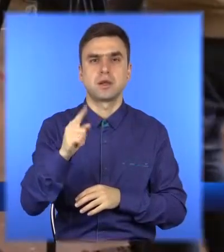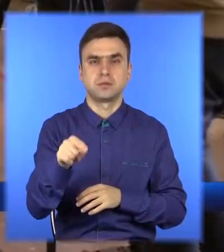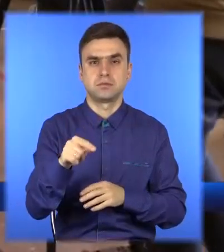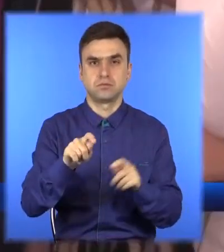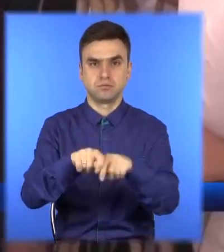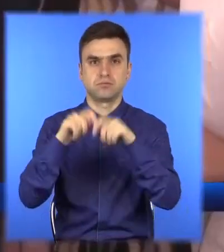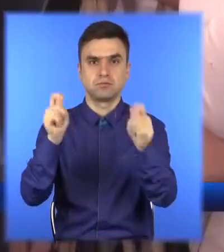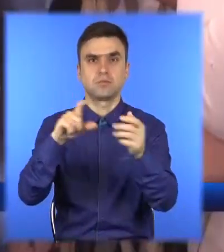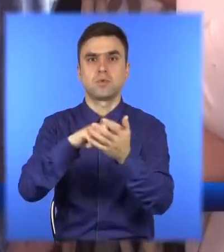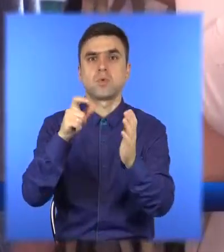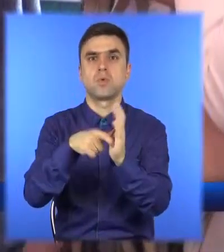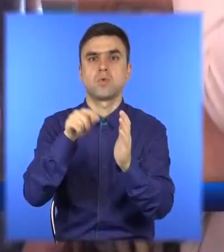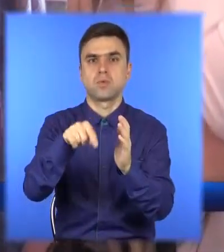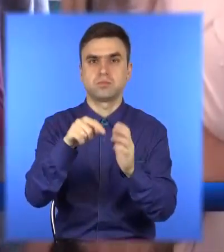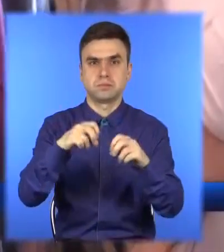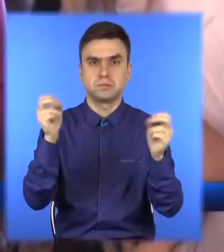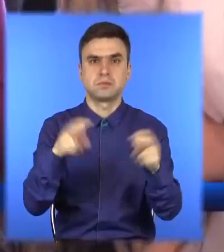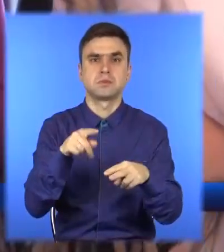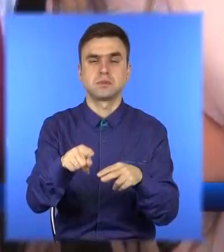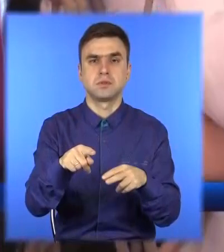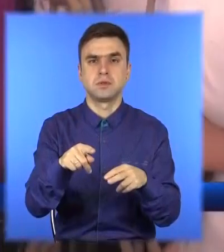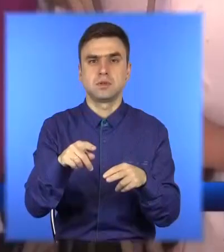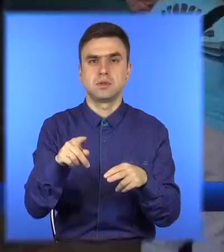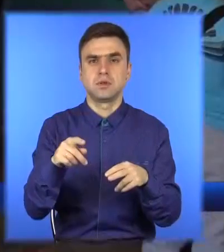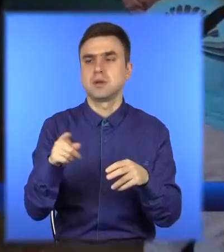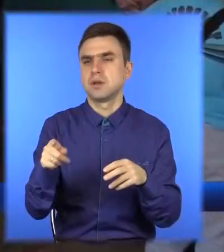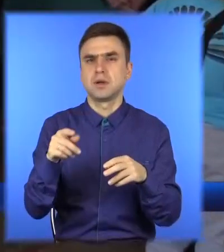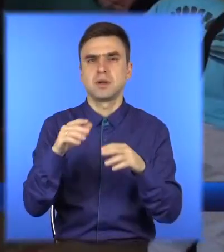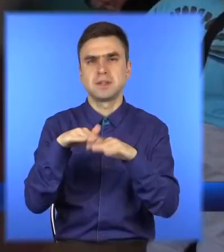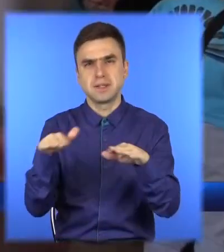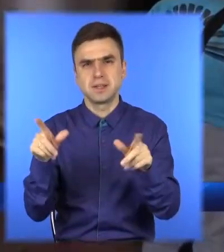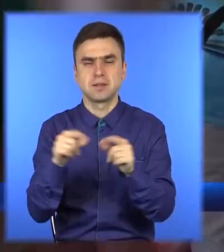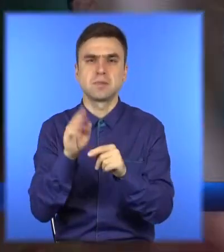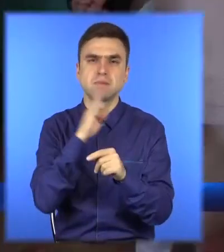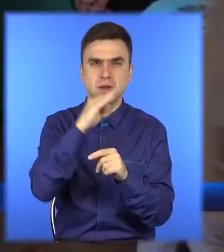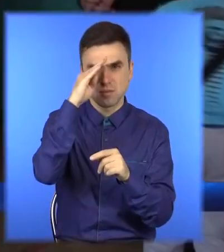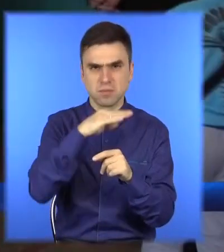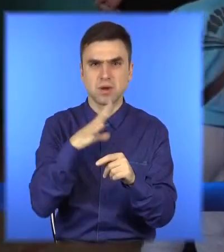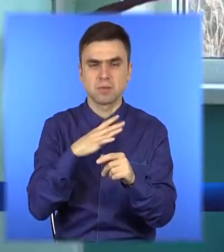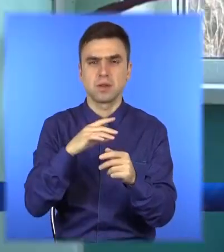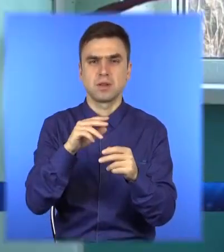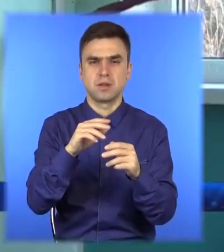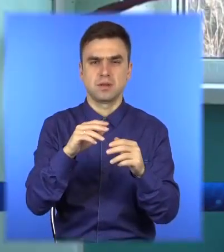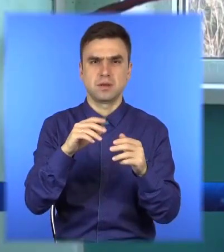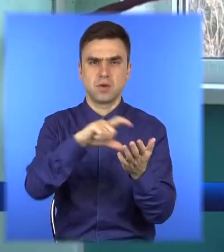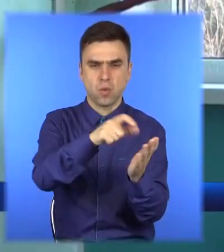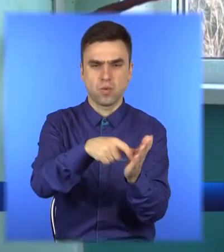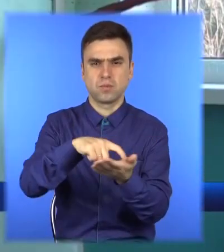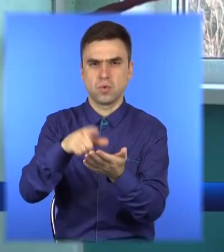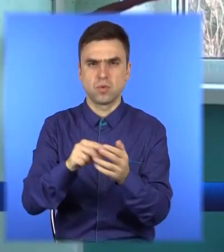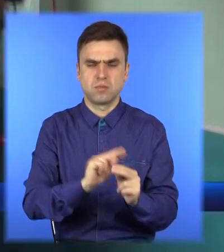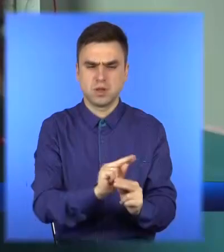своїми силами робочий колектив разом з батьками розпочали ремонт двох приміщень. Відновили стіни, стелю, підлогу,